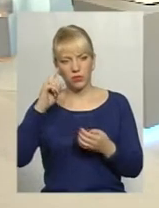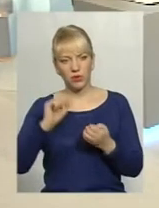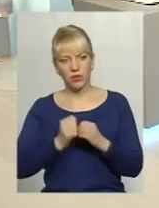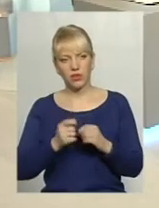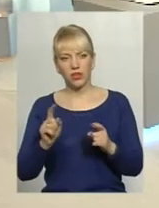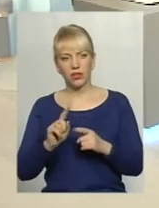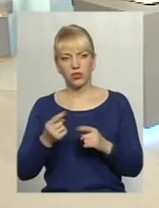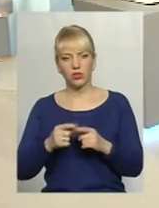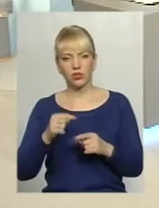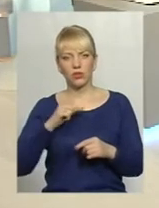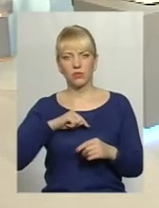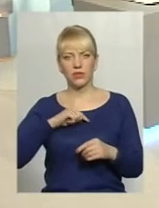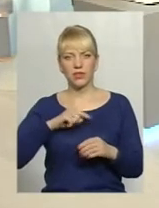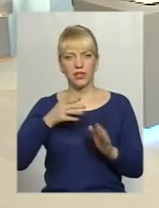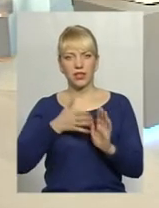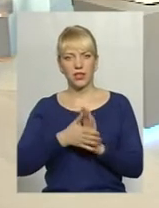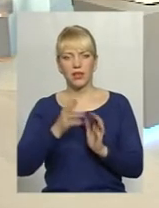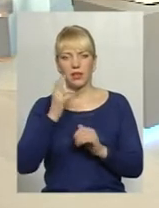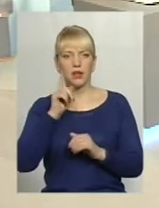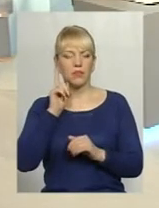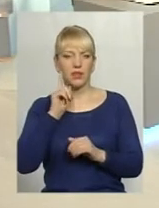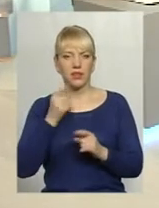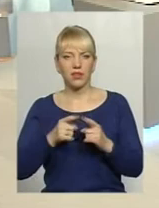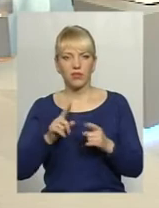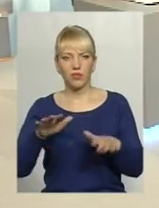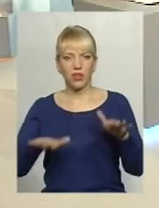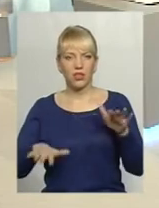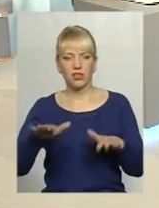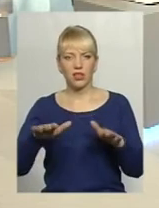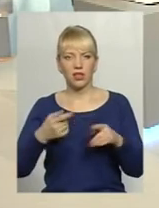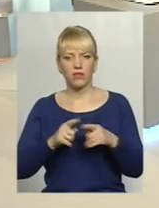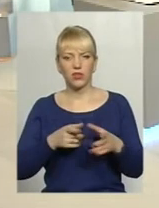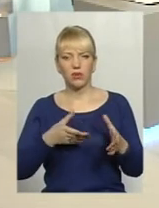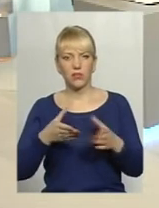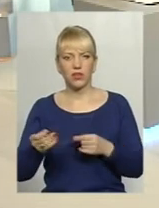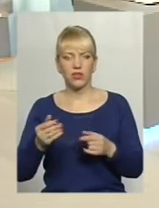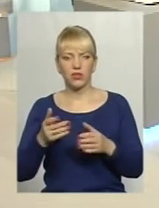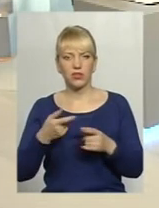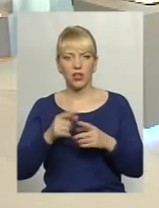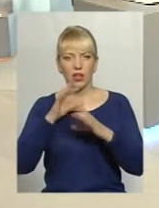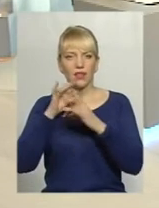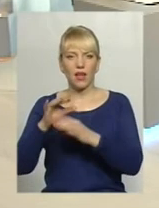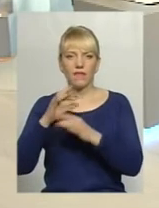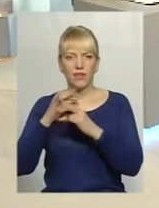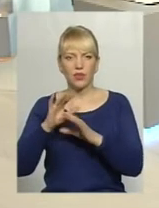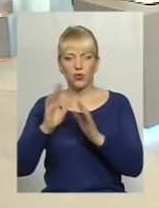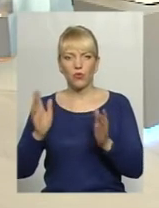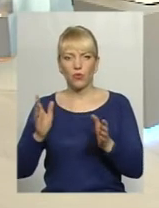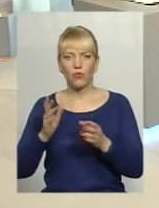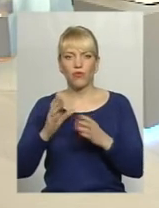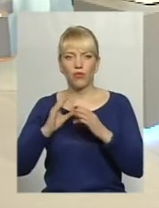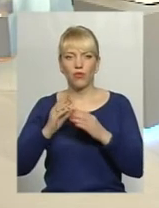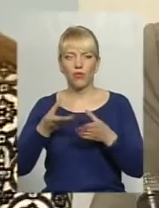психіка підлітків, вона досить таке нестійка, і вона піддається тому всьому навіюванню, тому, що діти